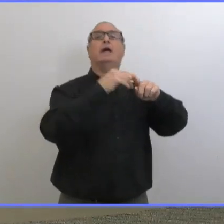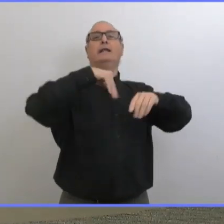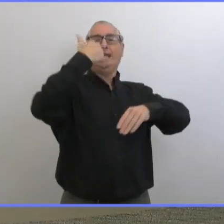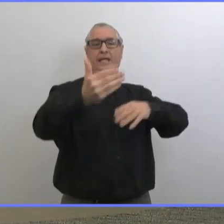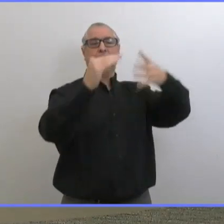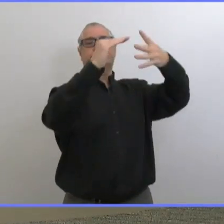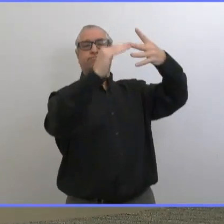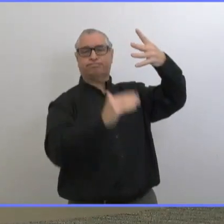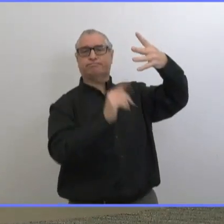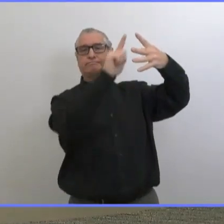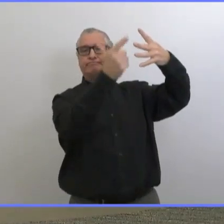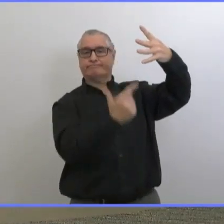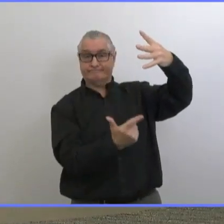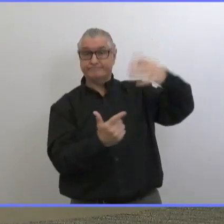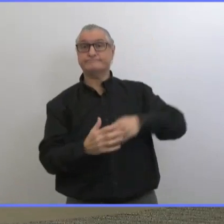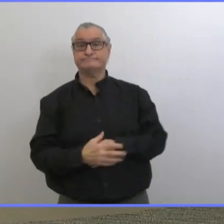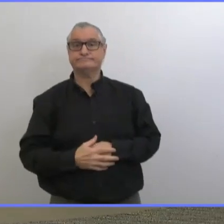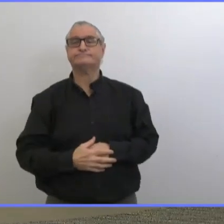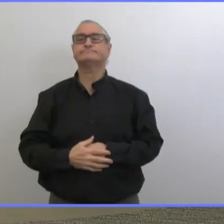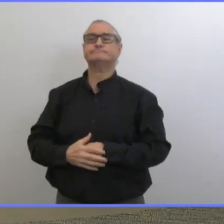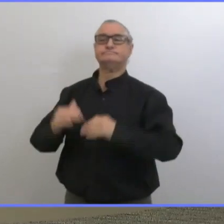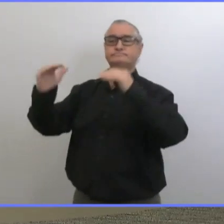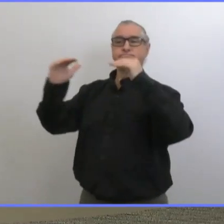de CTV Winnipeg Michel